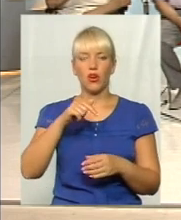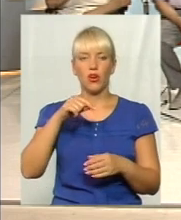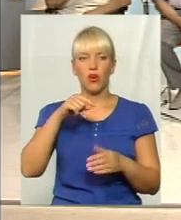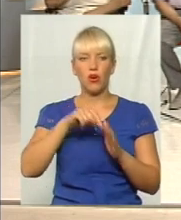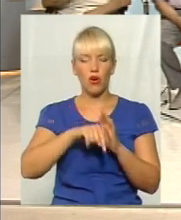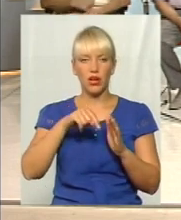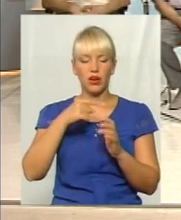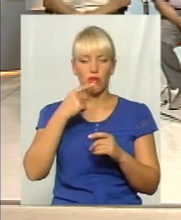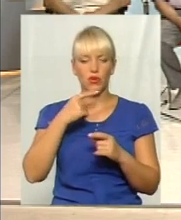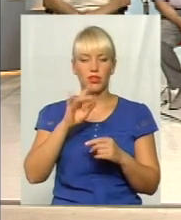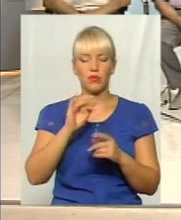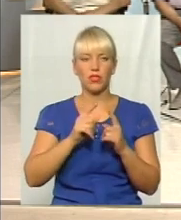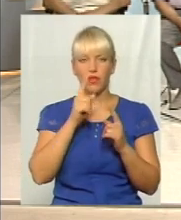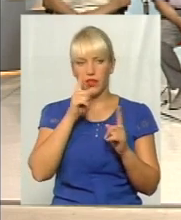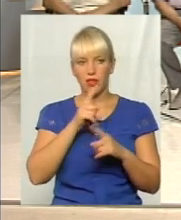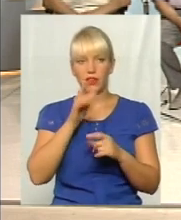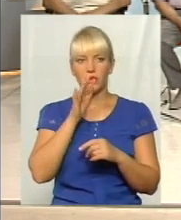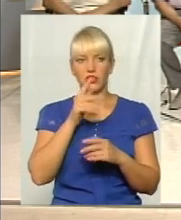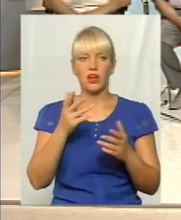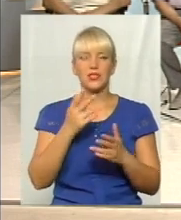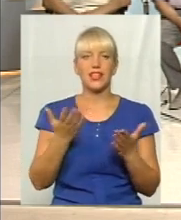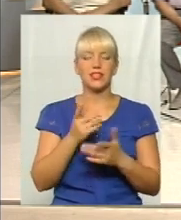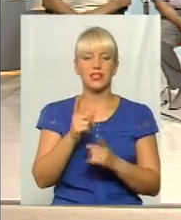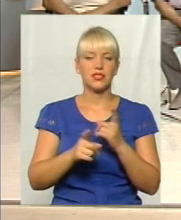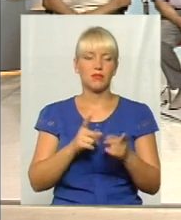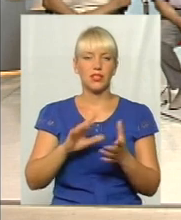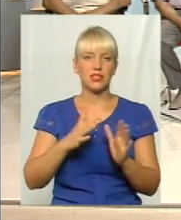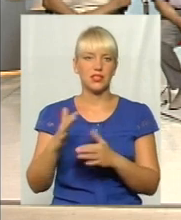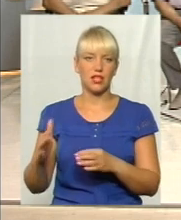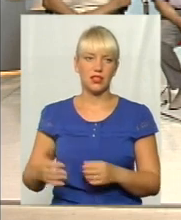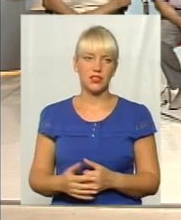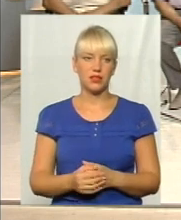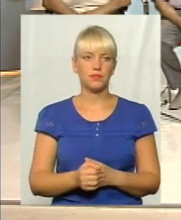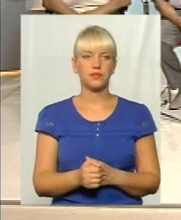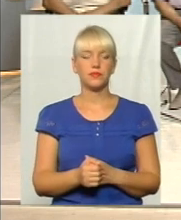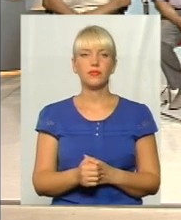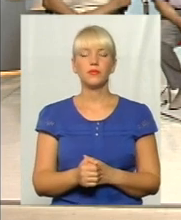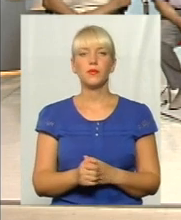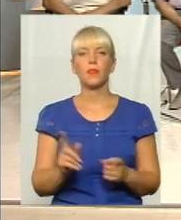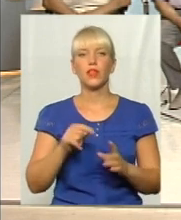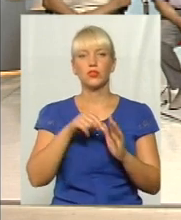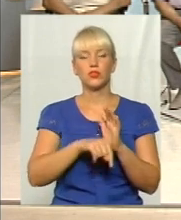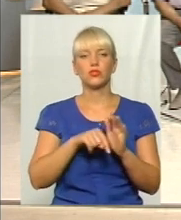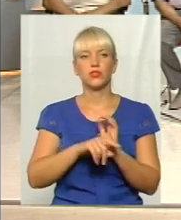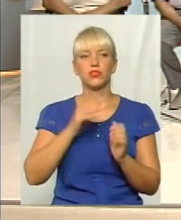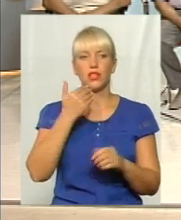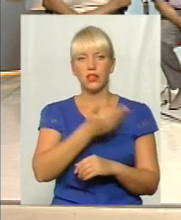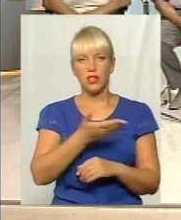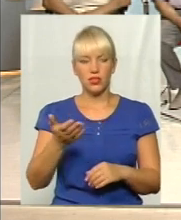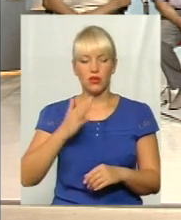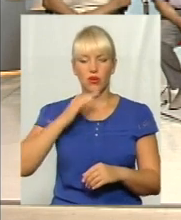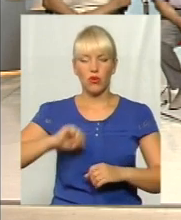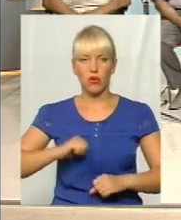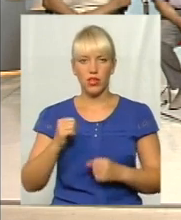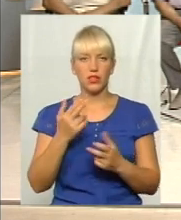часу невеликий, який пройшов, які зміни сталися за цей час? Ну, що стосується наших колег, то дійсно